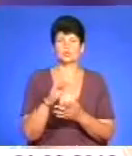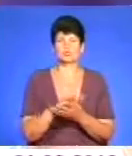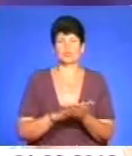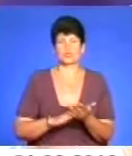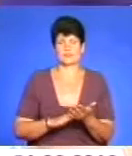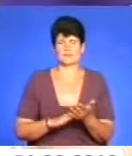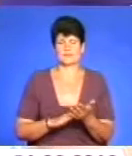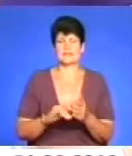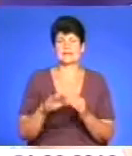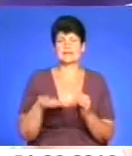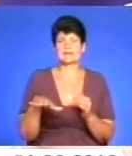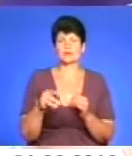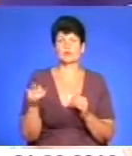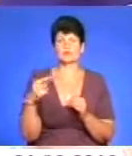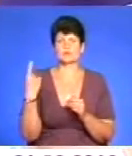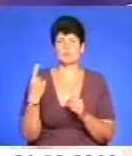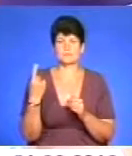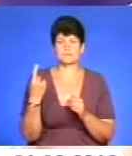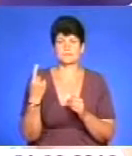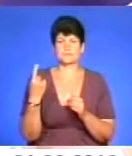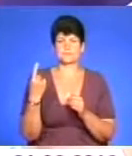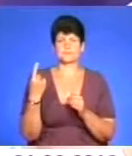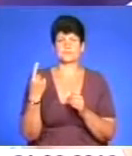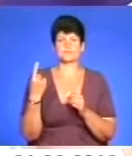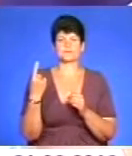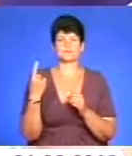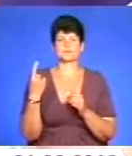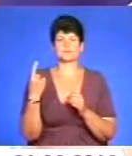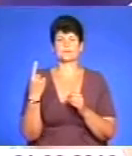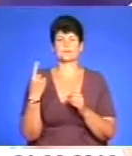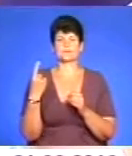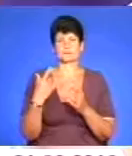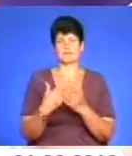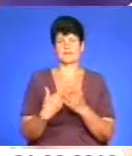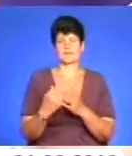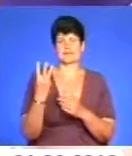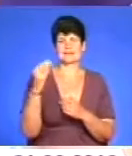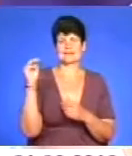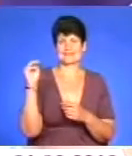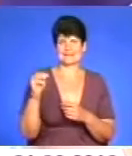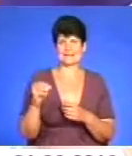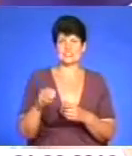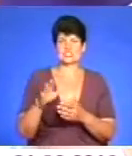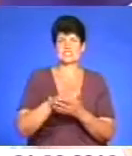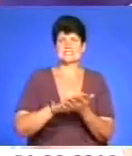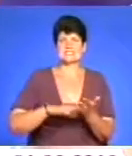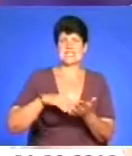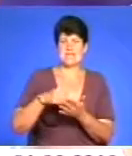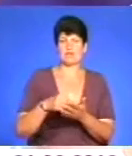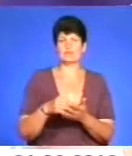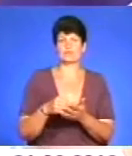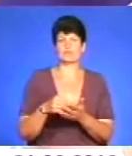надалі. На території Тернопільської області майже три тисячі заяв подали